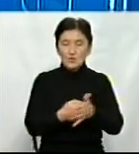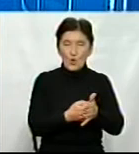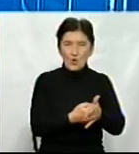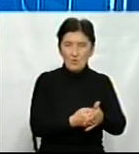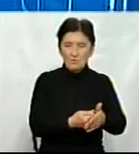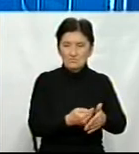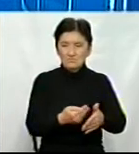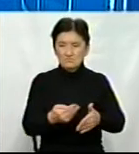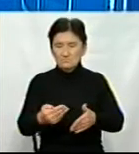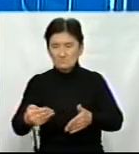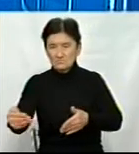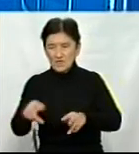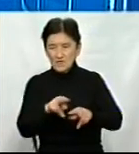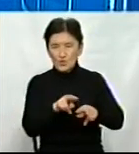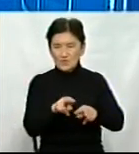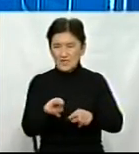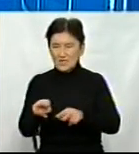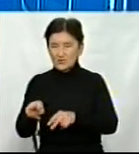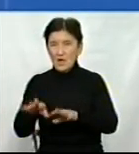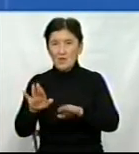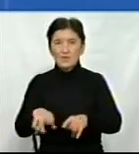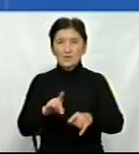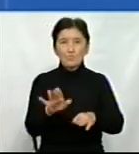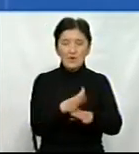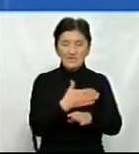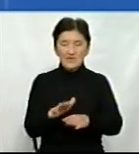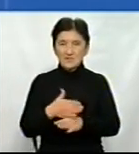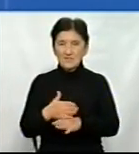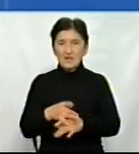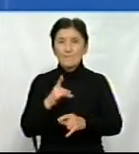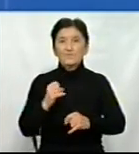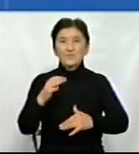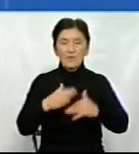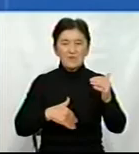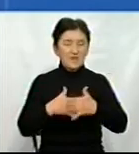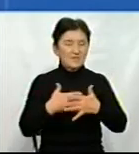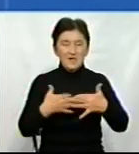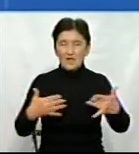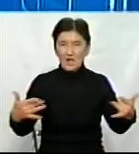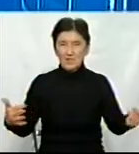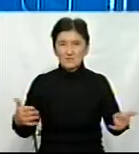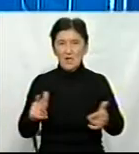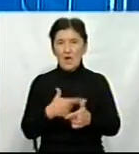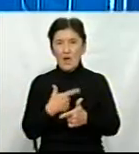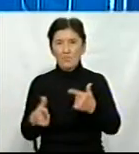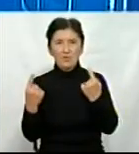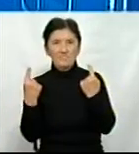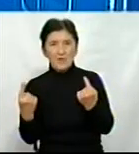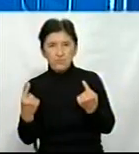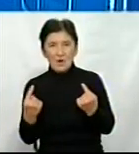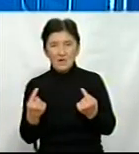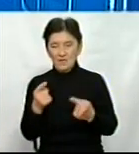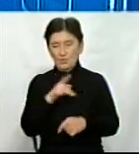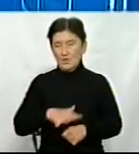і потім реалізація цих проєктів по кластерізації в різних моделях, або в глобальному масштабі